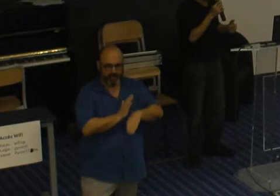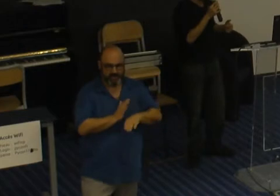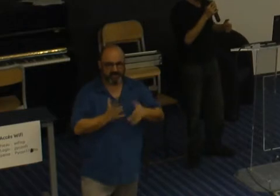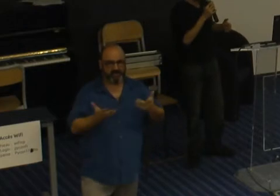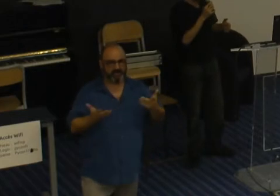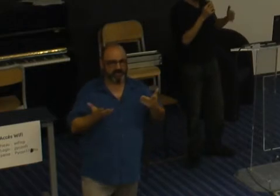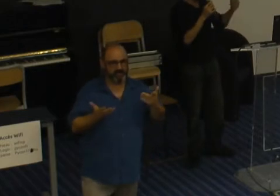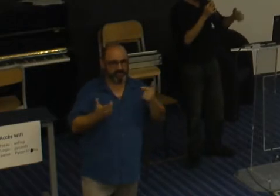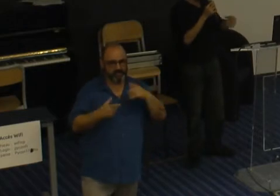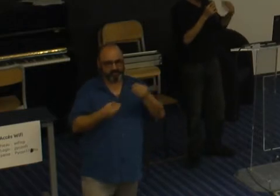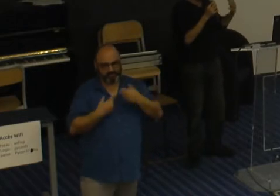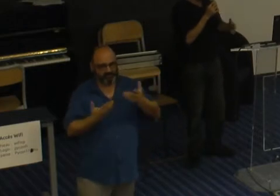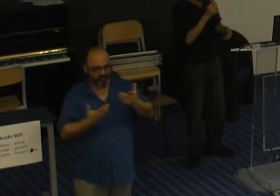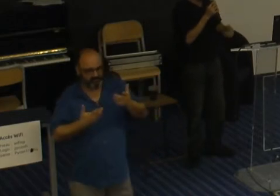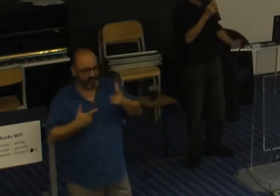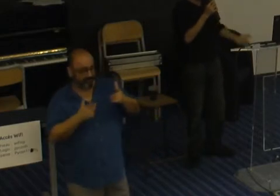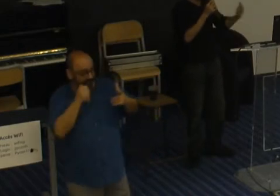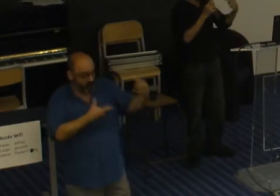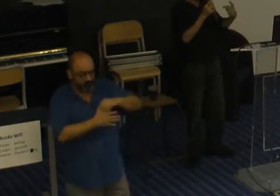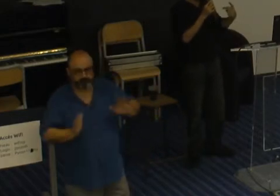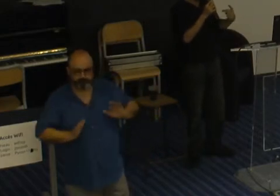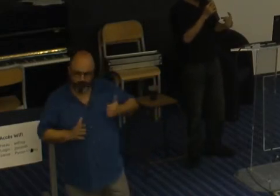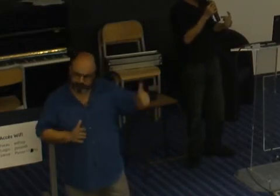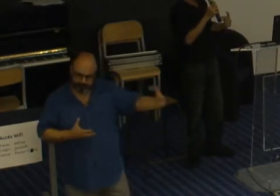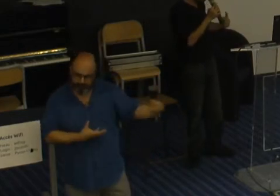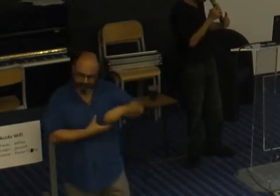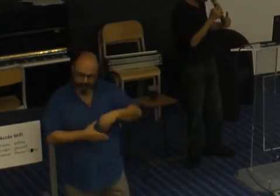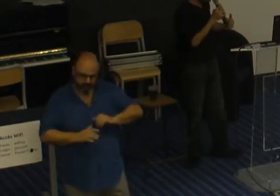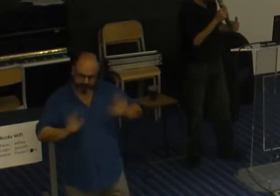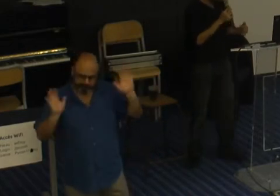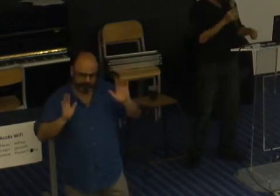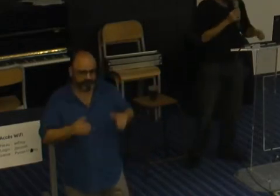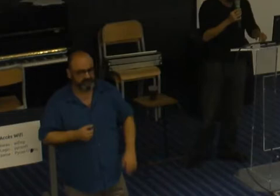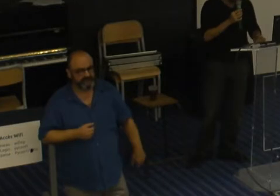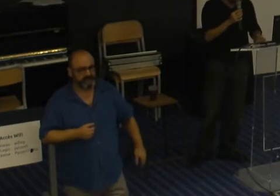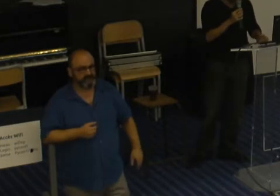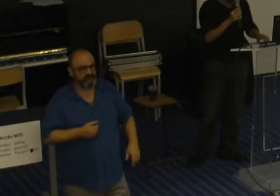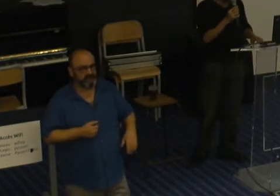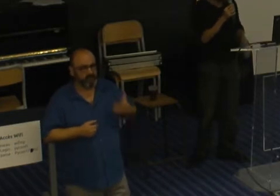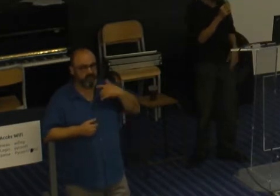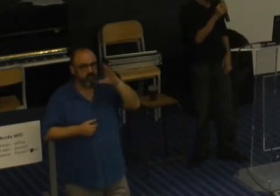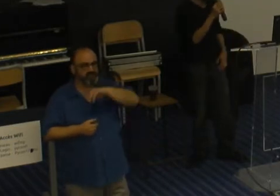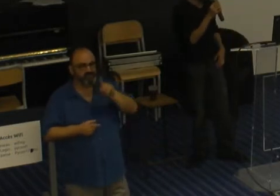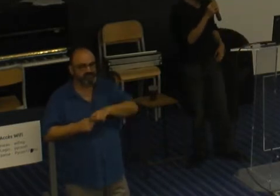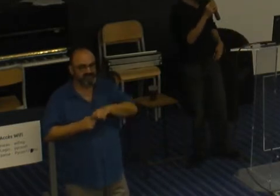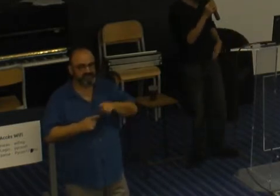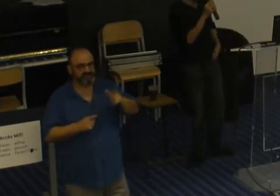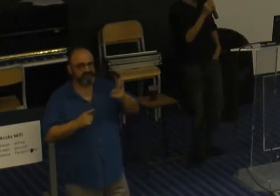ne va pas faire d'efforts pour les intégrer. C'est à eux de faire des efforts pour s'intégrer. On oublie aussi les influences de notre milieu.